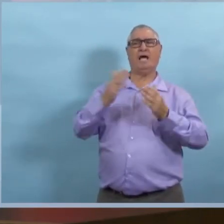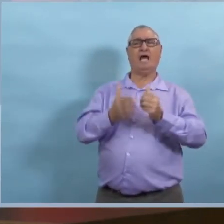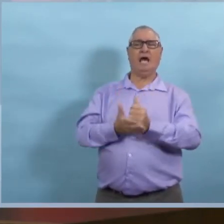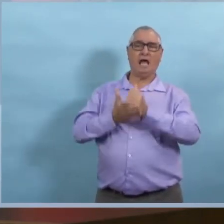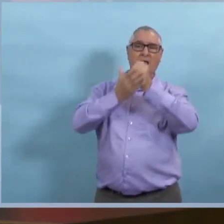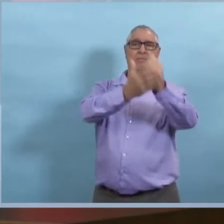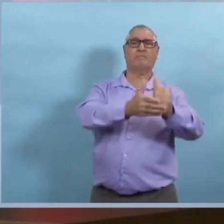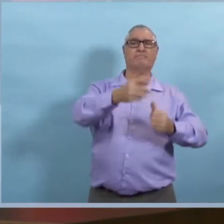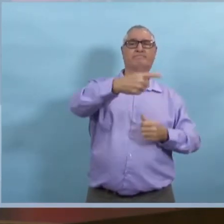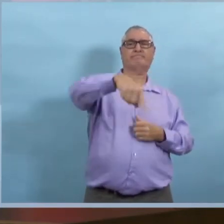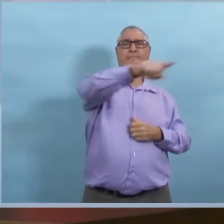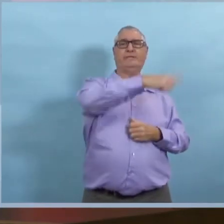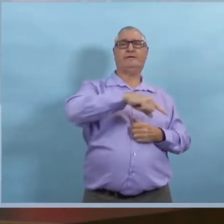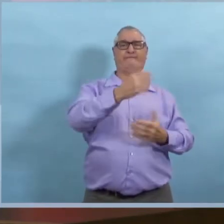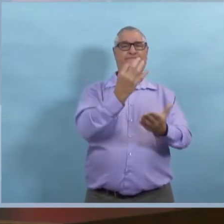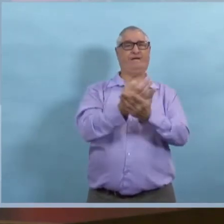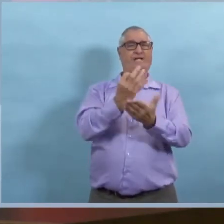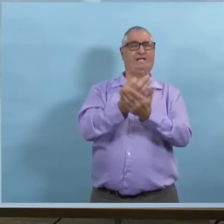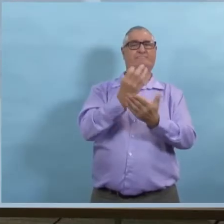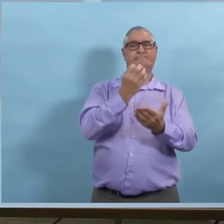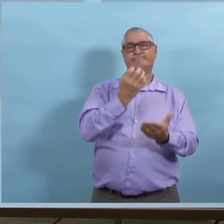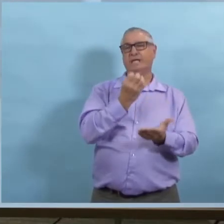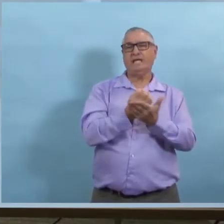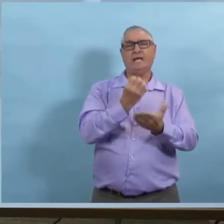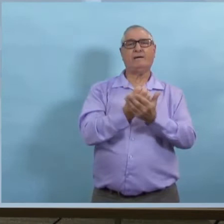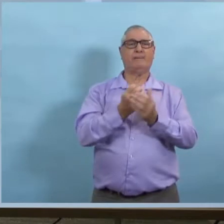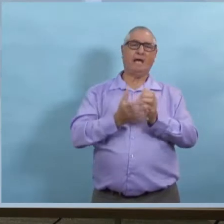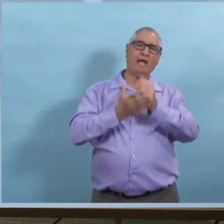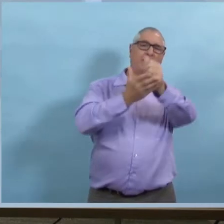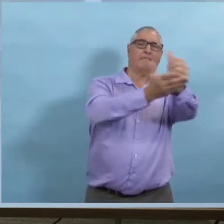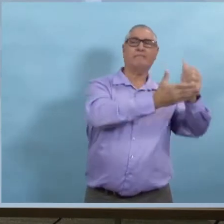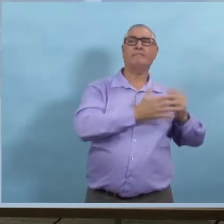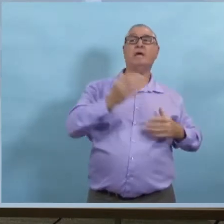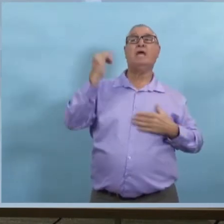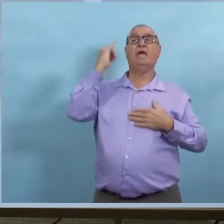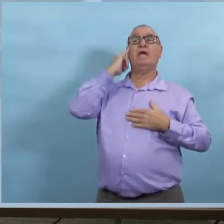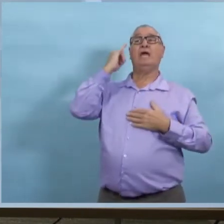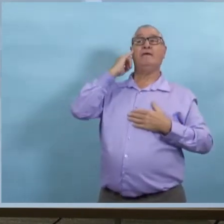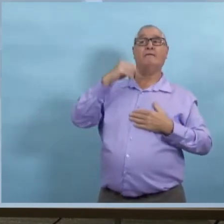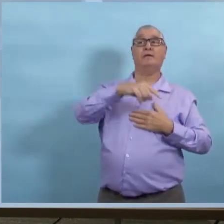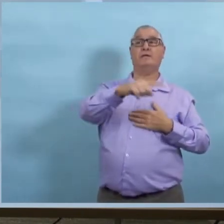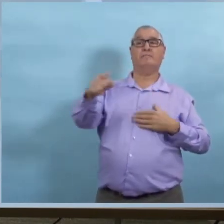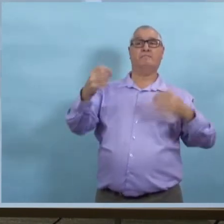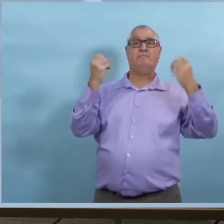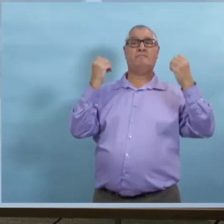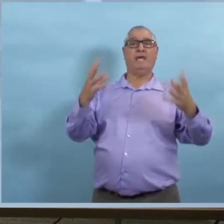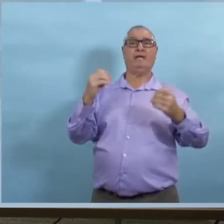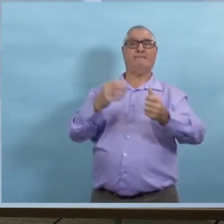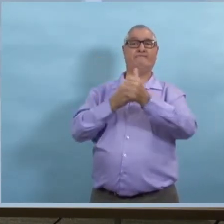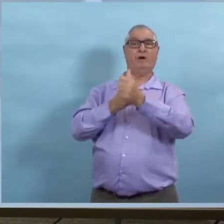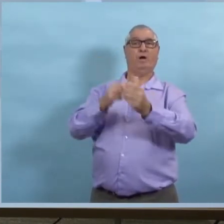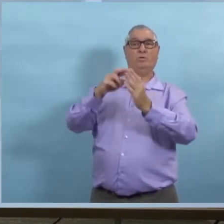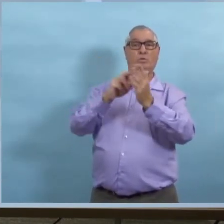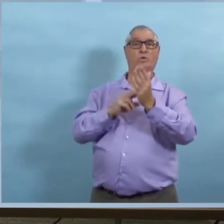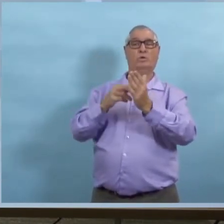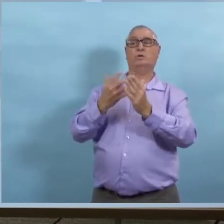Et pourquoi est-ce qu'il n'y a pas de plan en place pour aider ces services financièrement? Je veux dire,